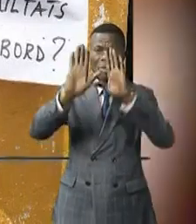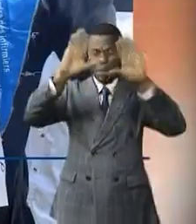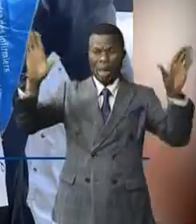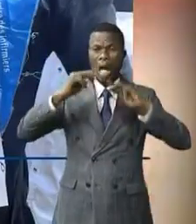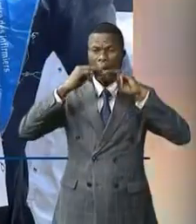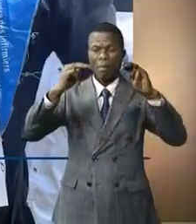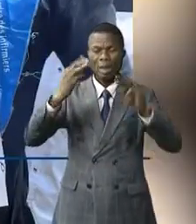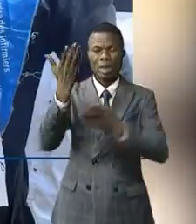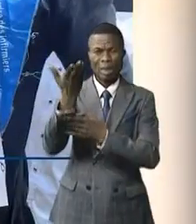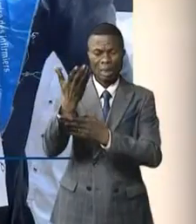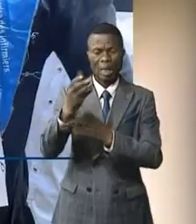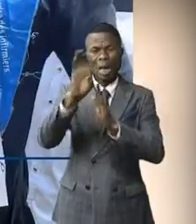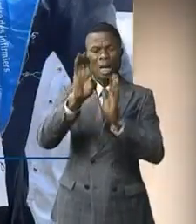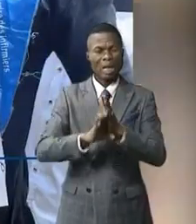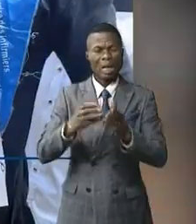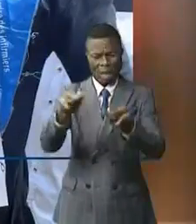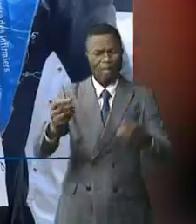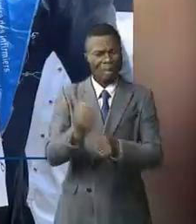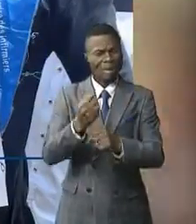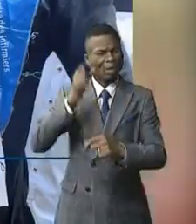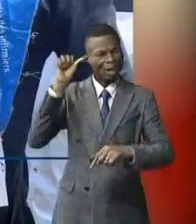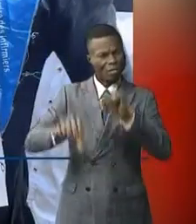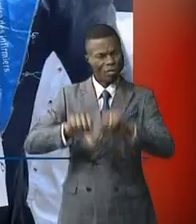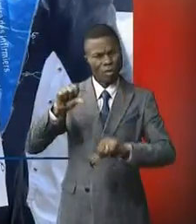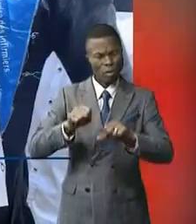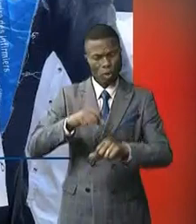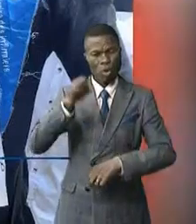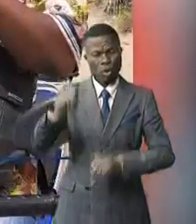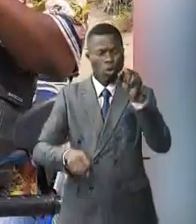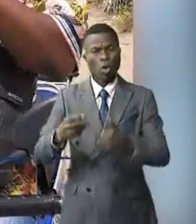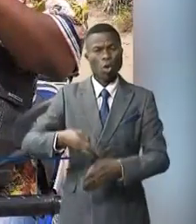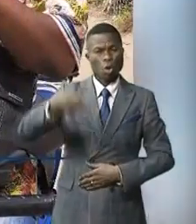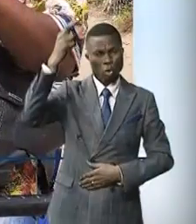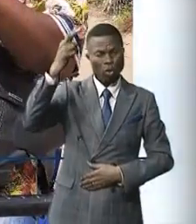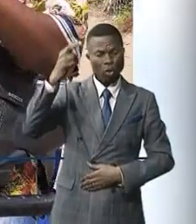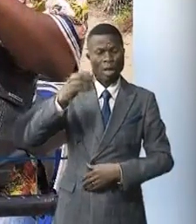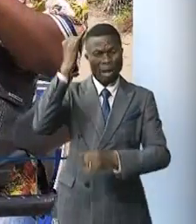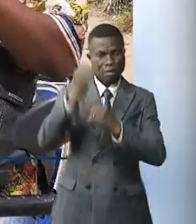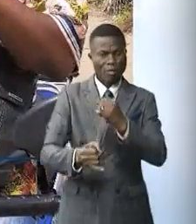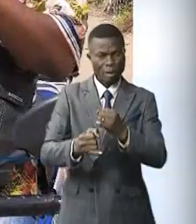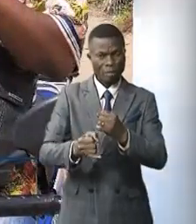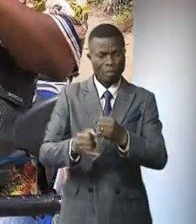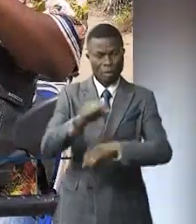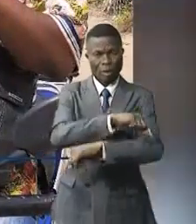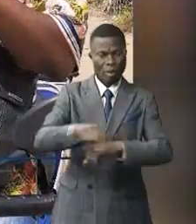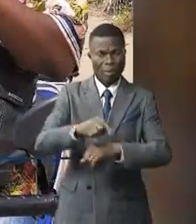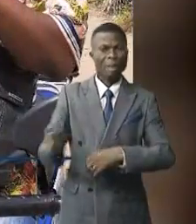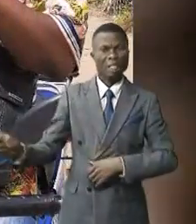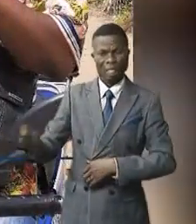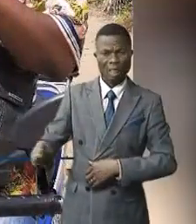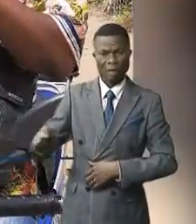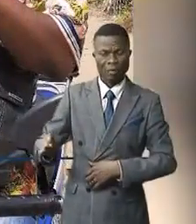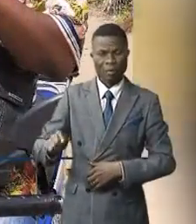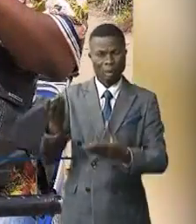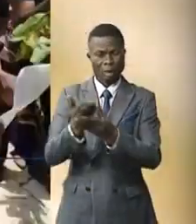messages décrivant les conditions de travail. Cette marche partie de la tribune d'honneur a eu comme point de chute le bureau du territoire. Le